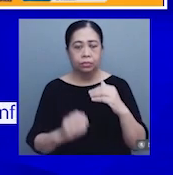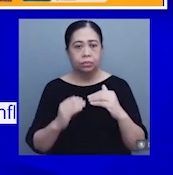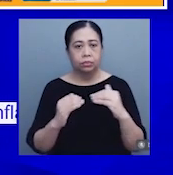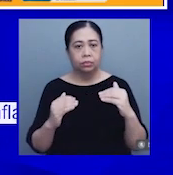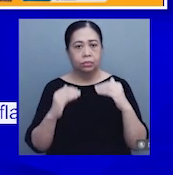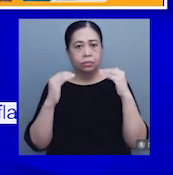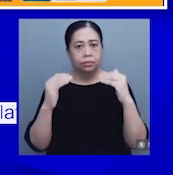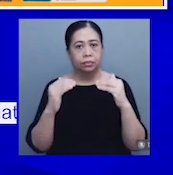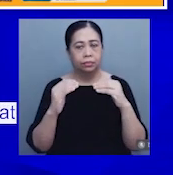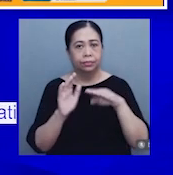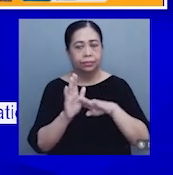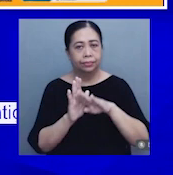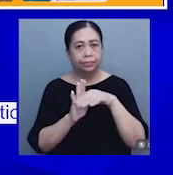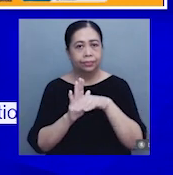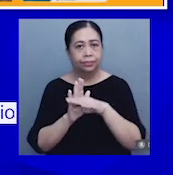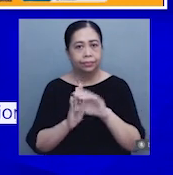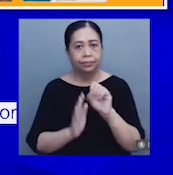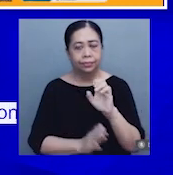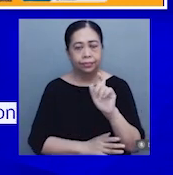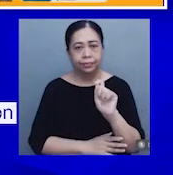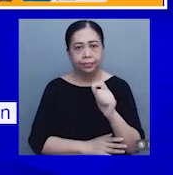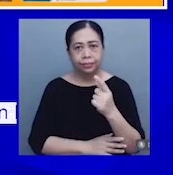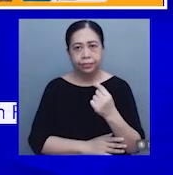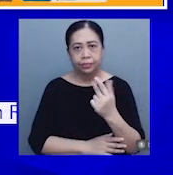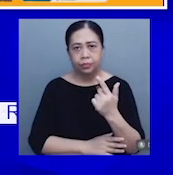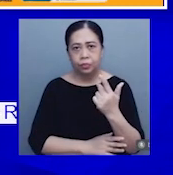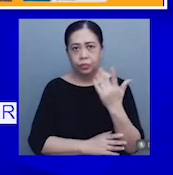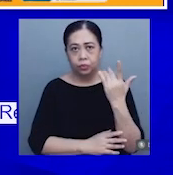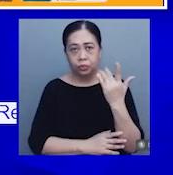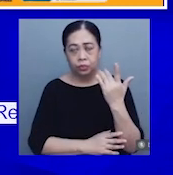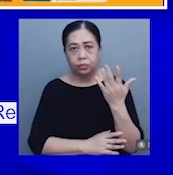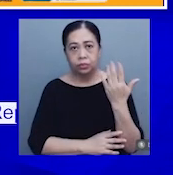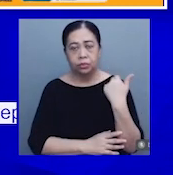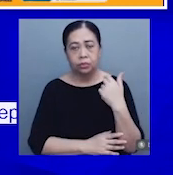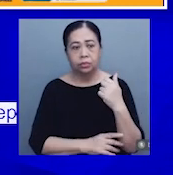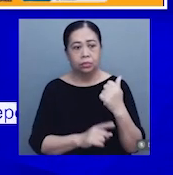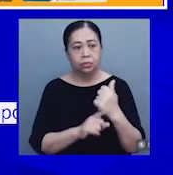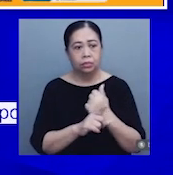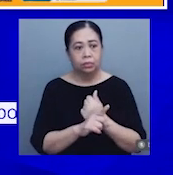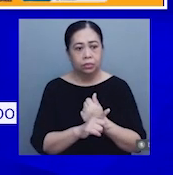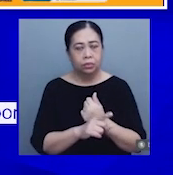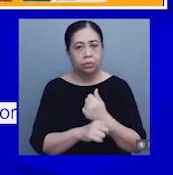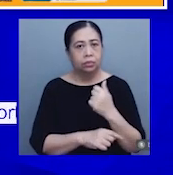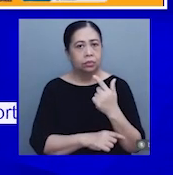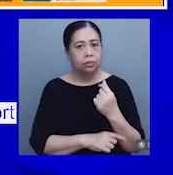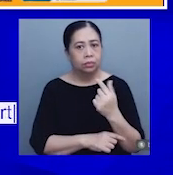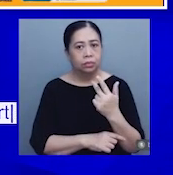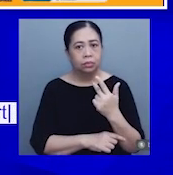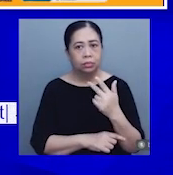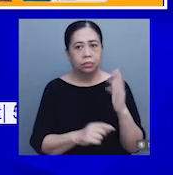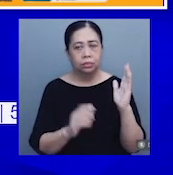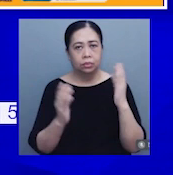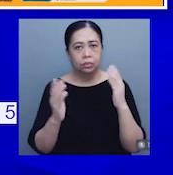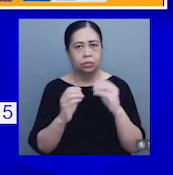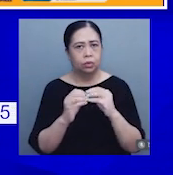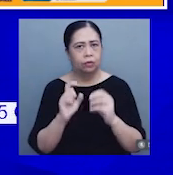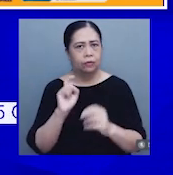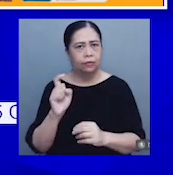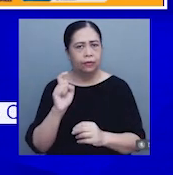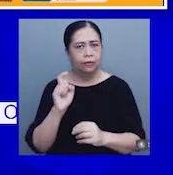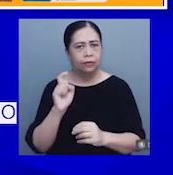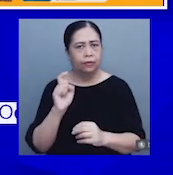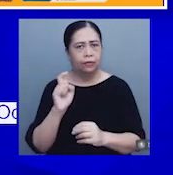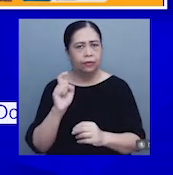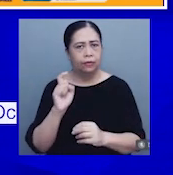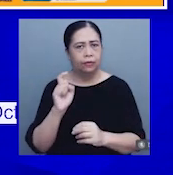antas ng inflation nitong September 2023 kaysa noong Agusto 2023 ay ang mas mabilis na